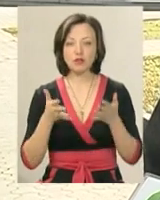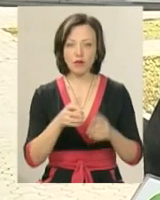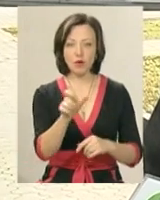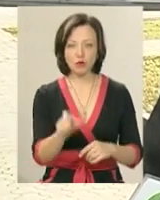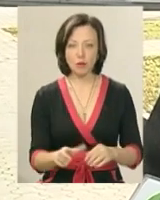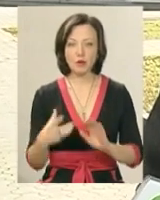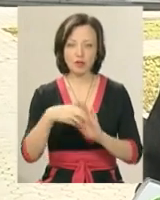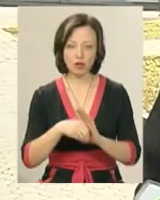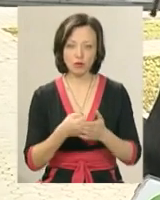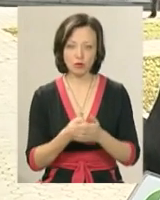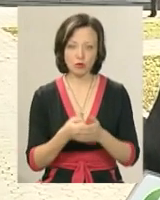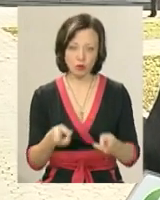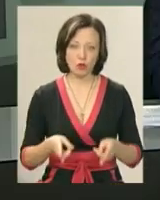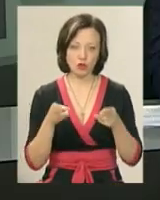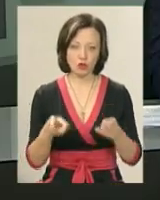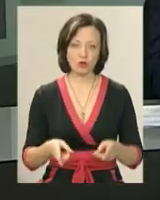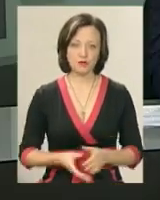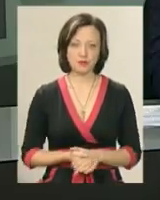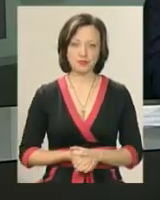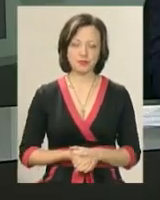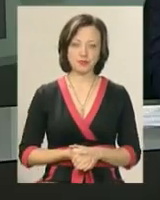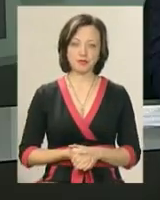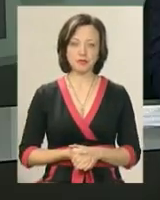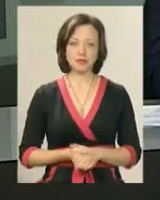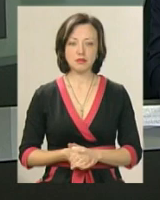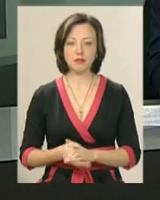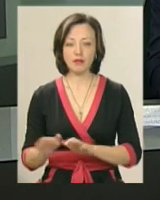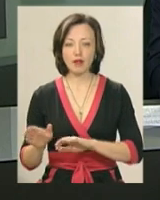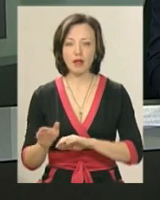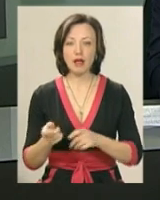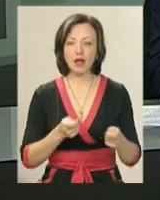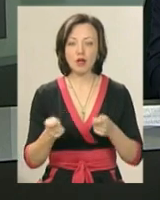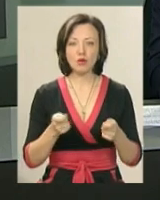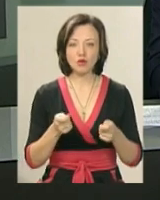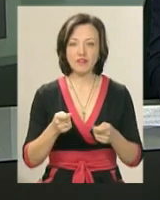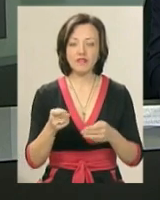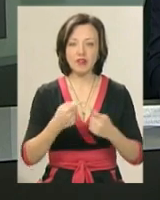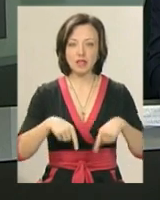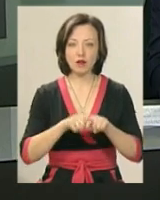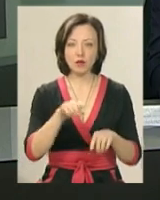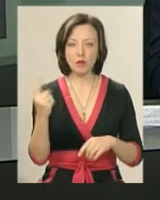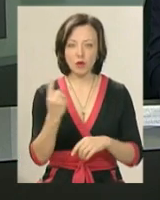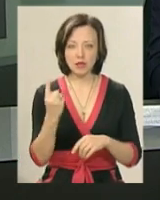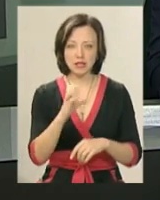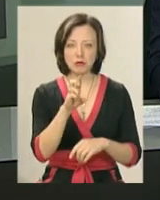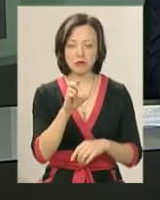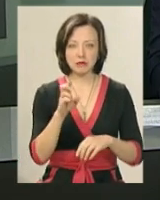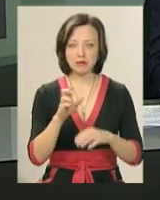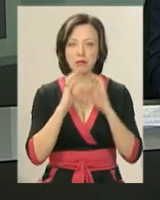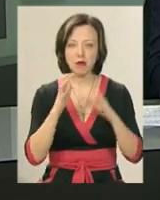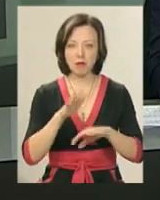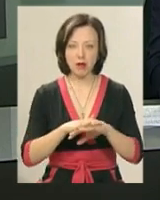особу, причетну до злочину. Керуючий Хмельницьким відділенням номер один Збербанку Геннадій Олегович зазначив,